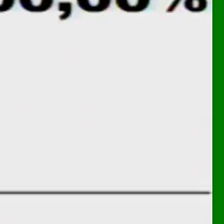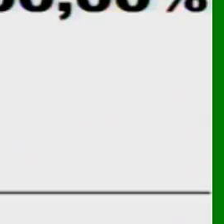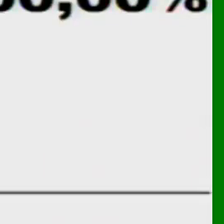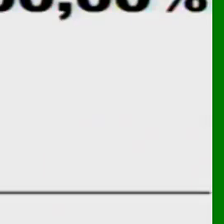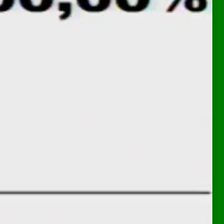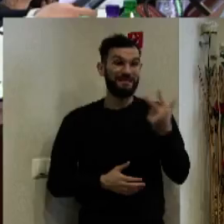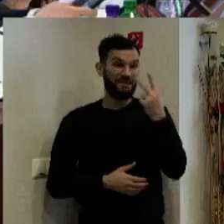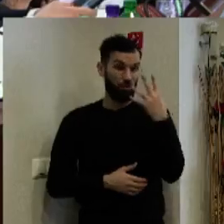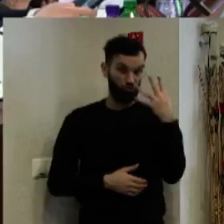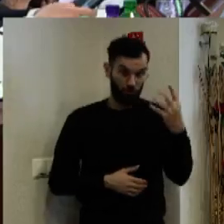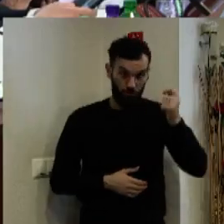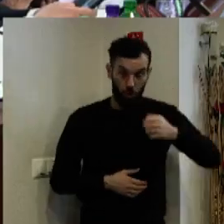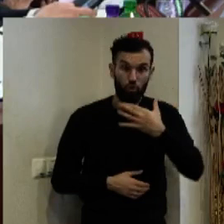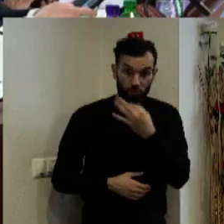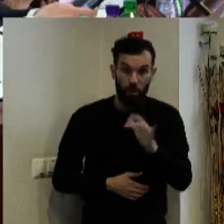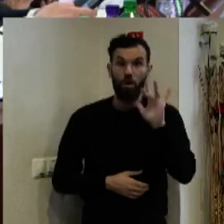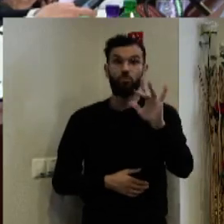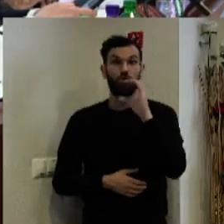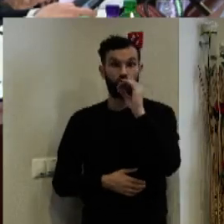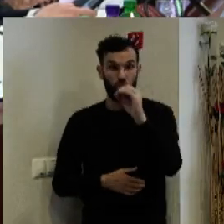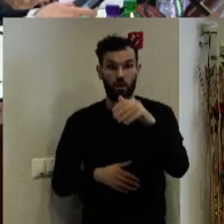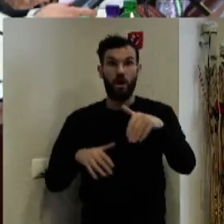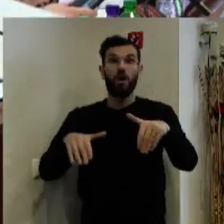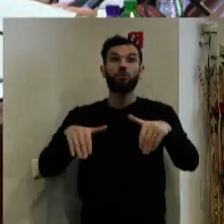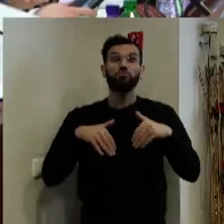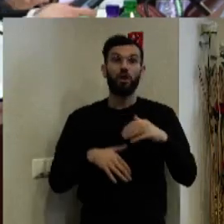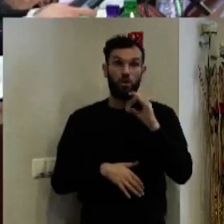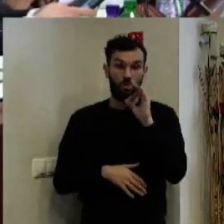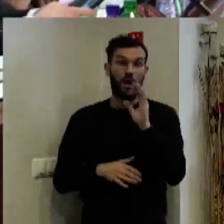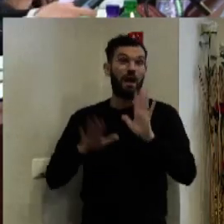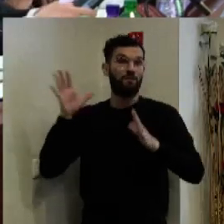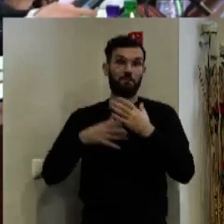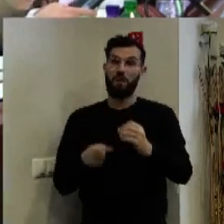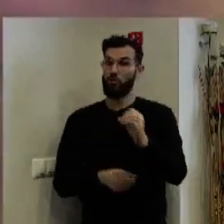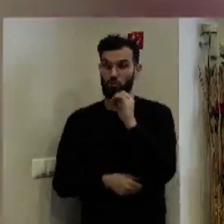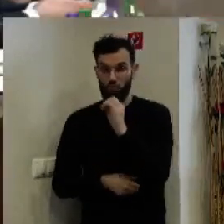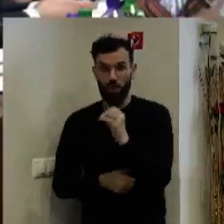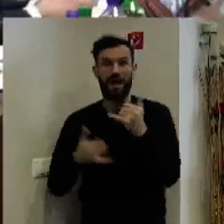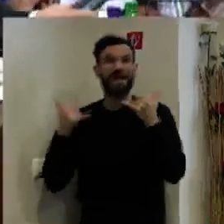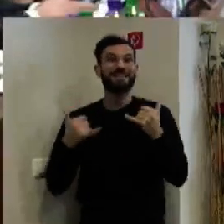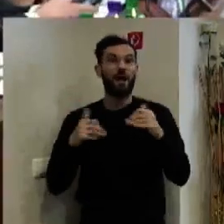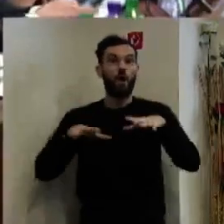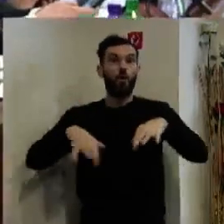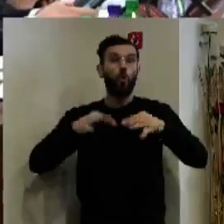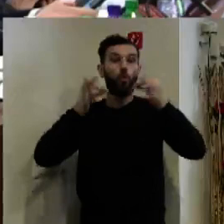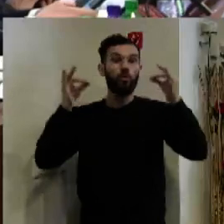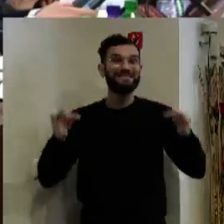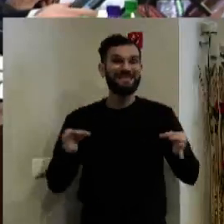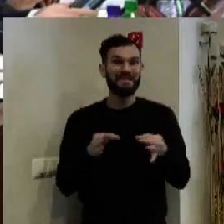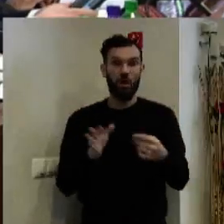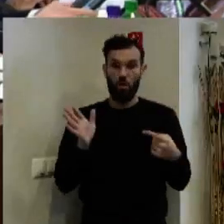Za 34 poslancov proti 0, zdržalo sa 0, nehlasovalo 0. Konštatujem, že uznesenie k bodu